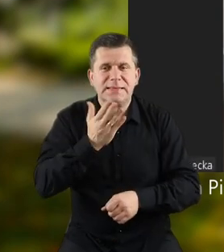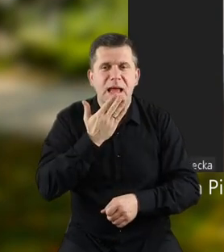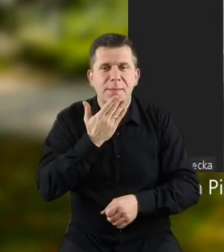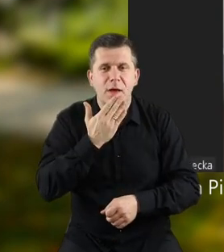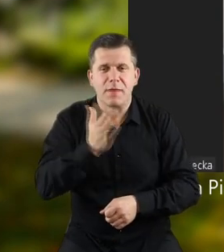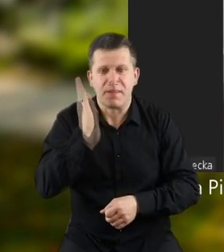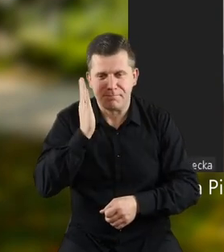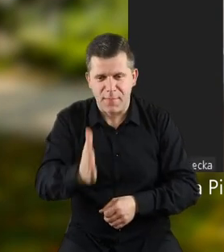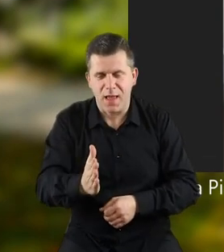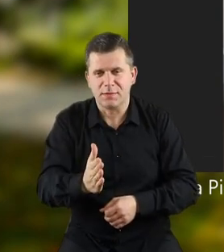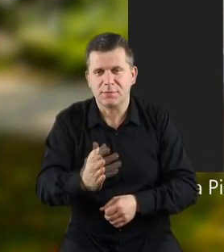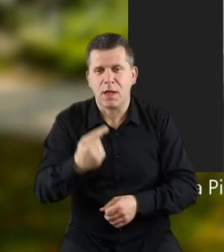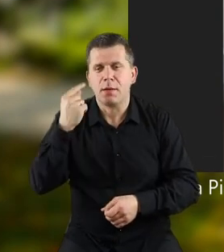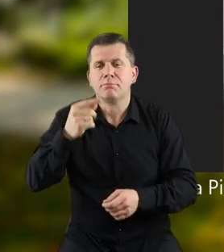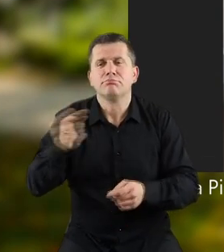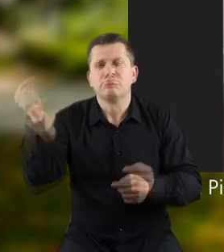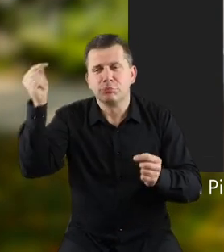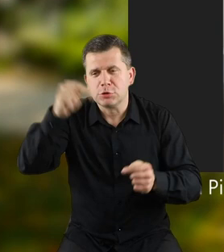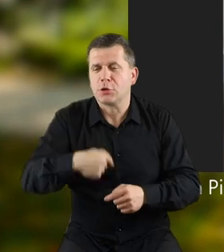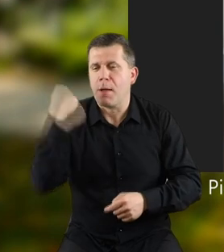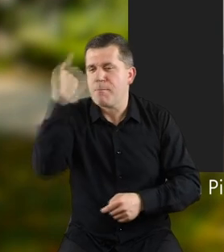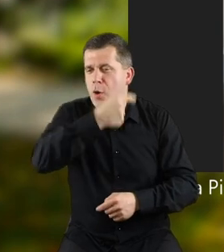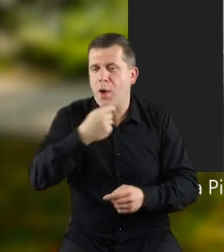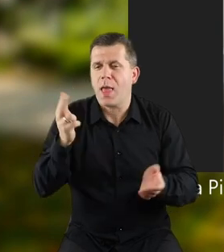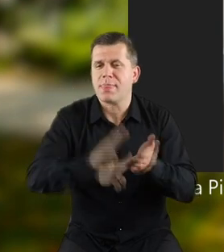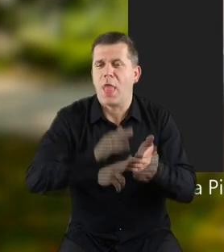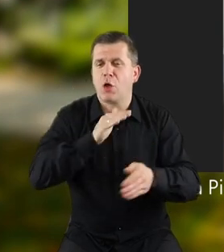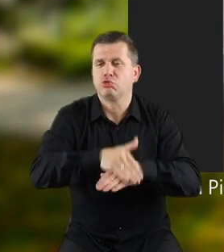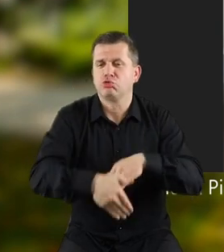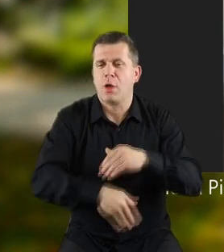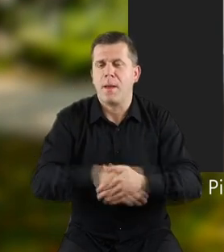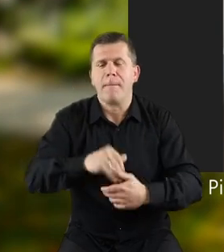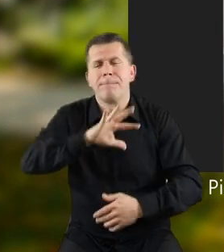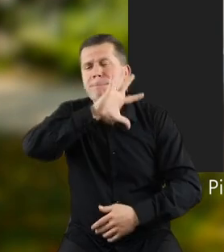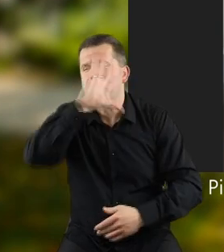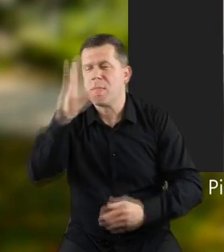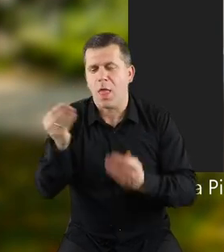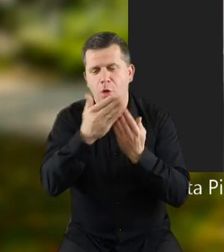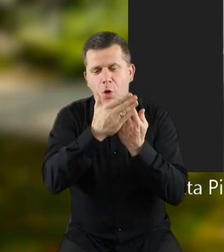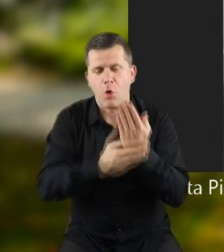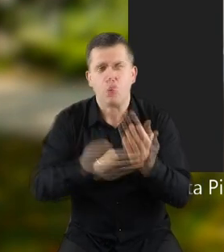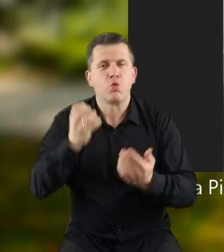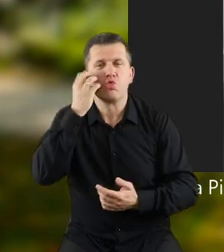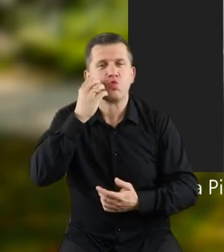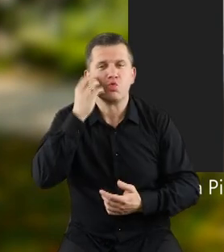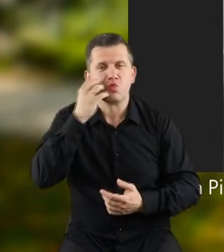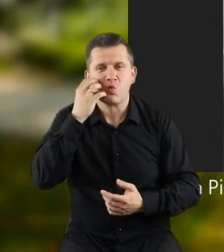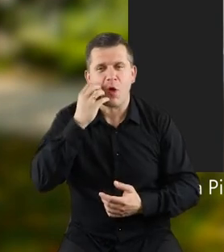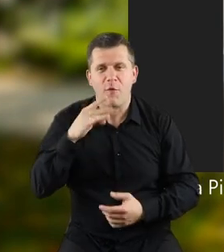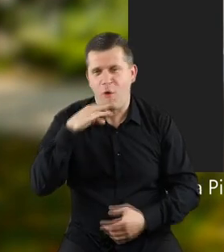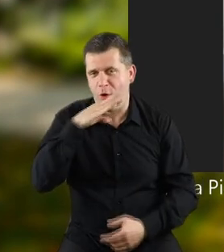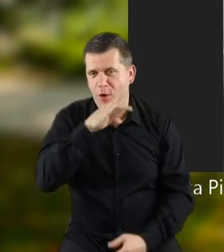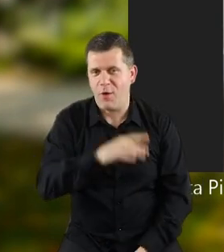zapowiedziach. Przyjdzie pogoda na szczęście. Bardzo pogodna książka. Ma przepiękną okładkę różową,